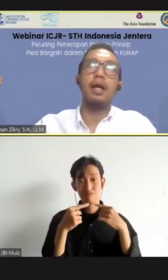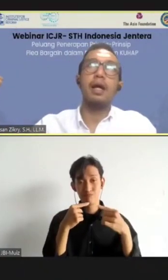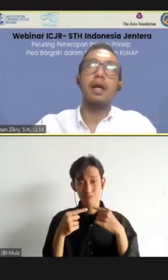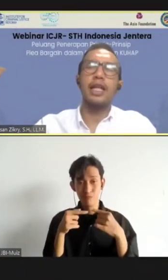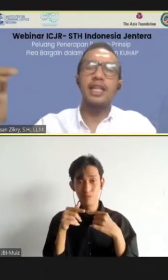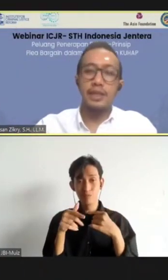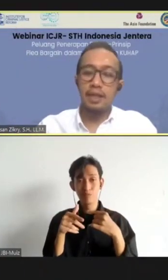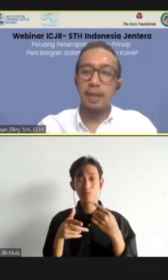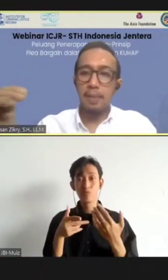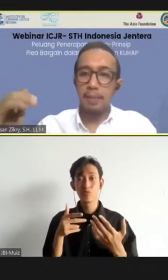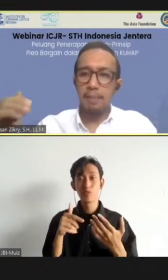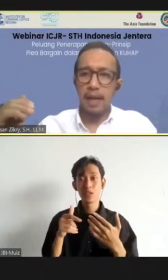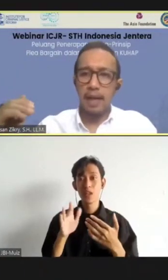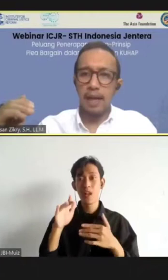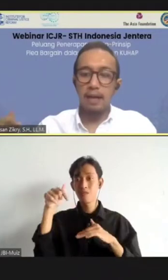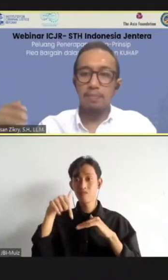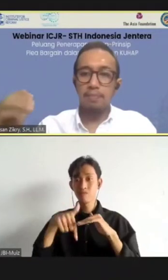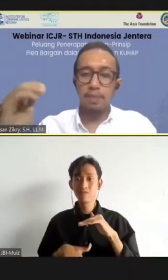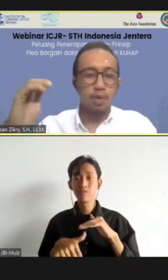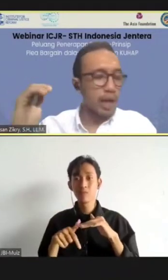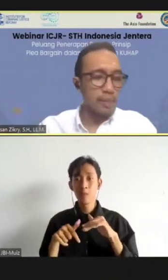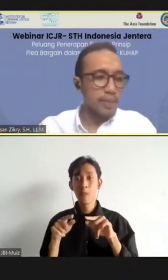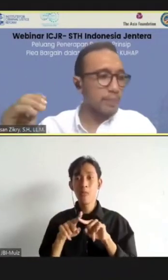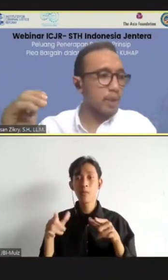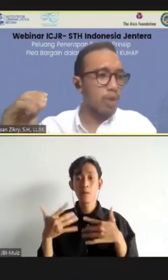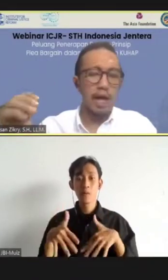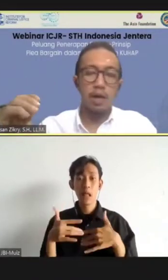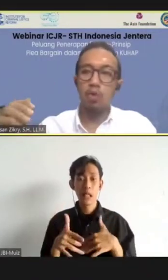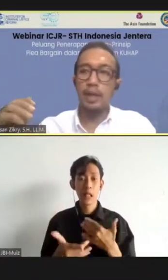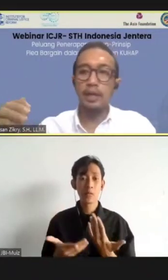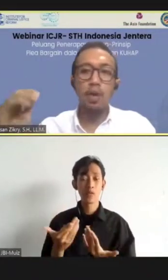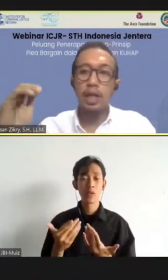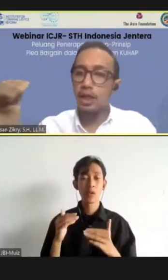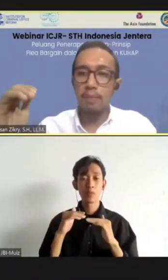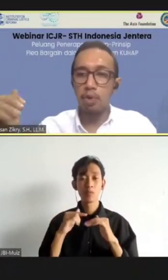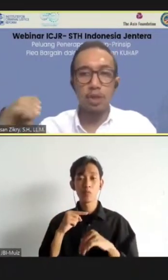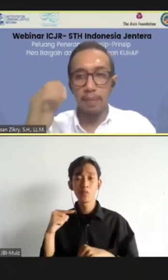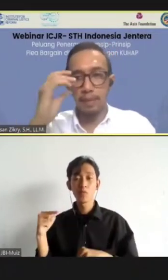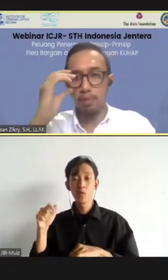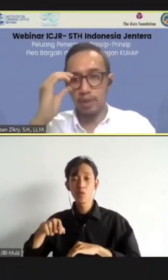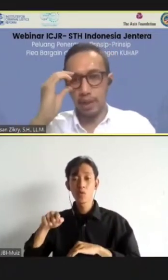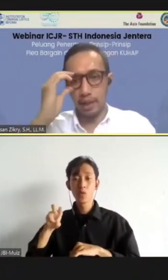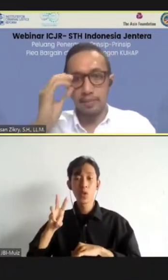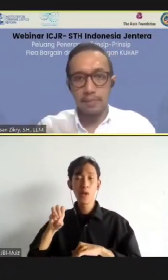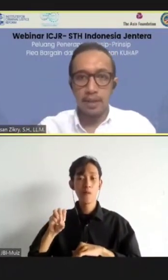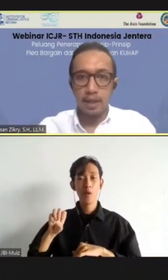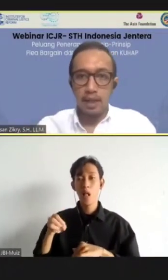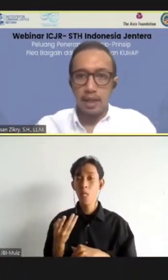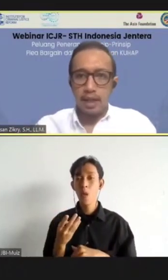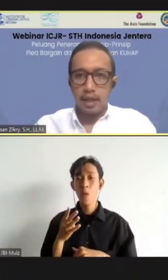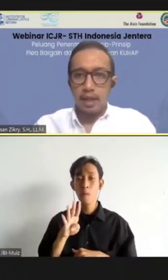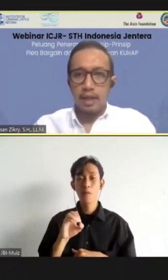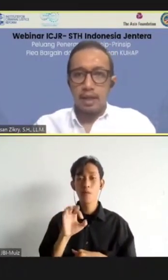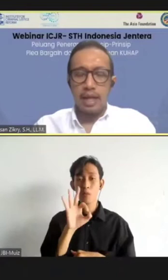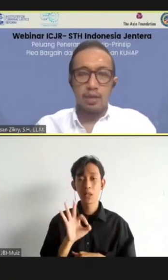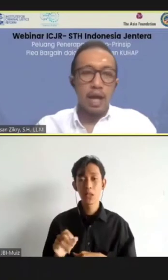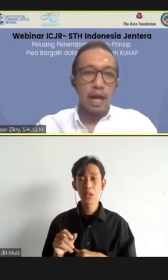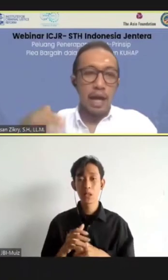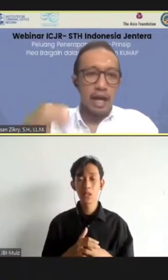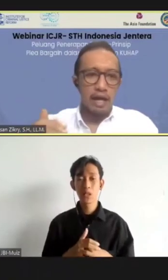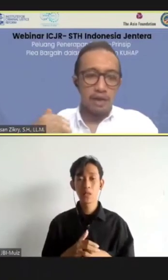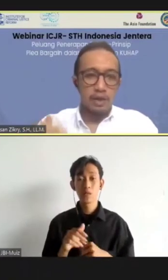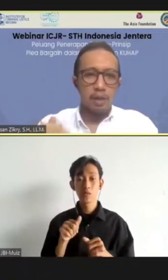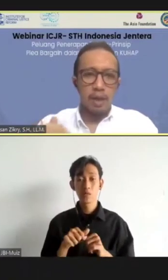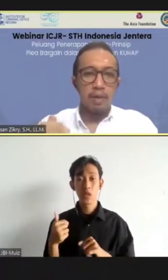rigid, tapi pada praktiknya, kurang lebih pengurangan hukumannya itu adalah 30 sampai 40 persen. Dan